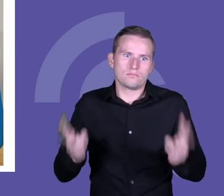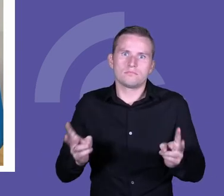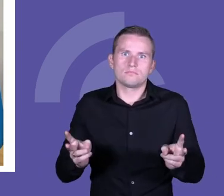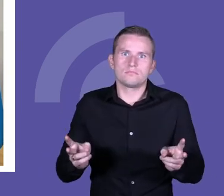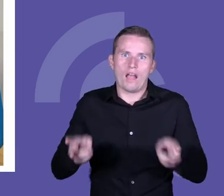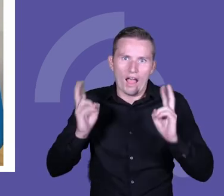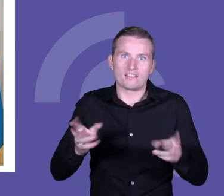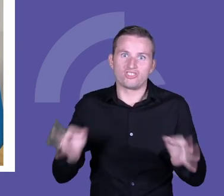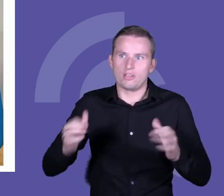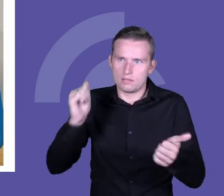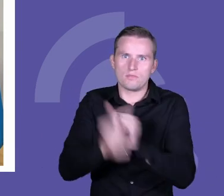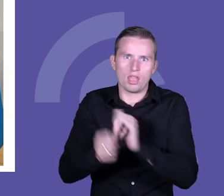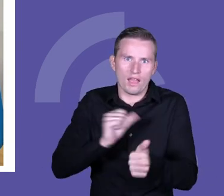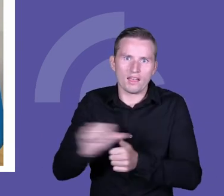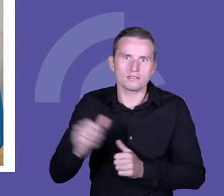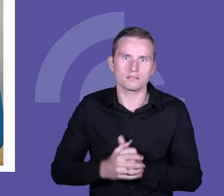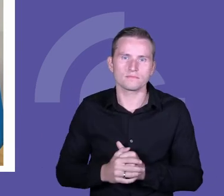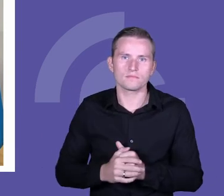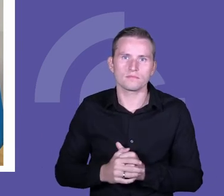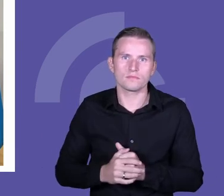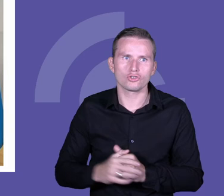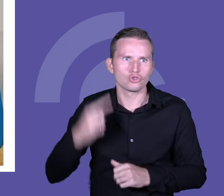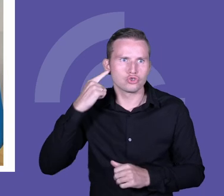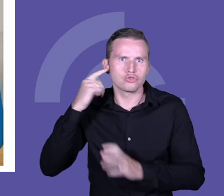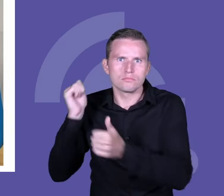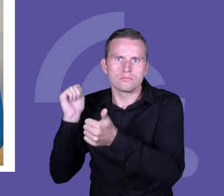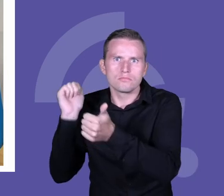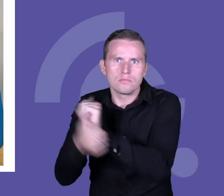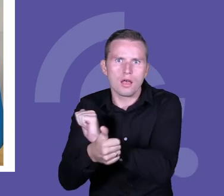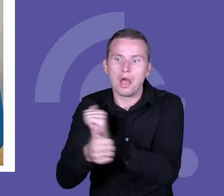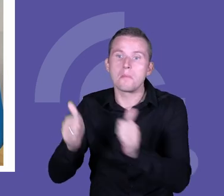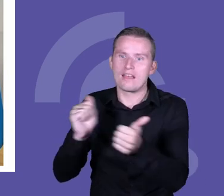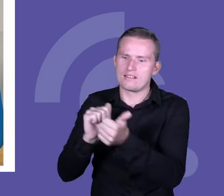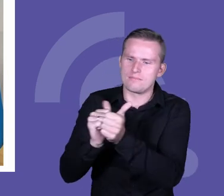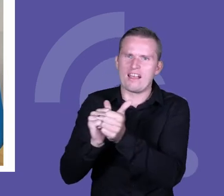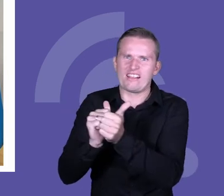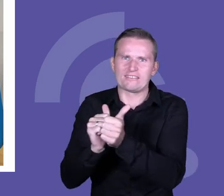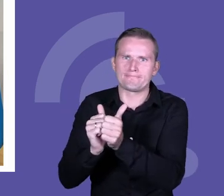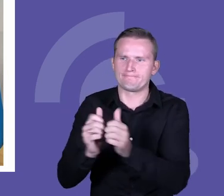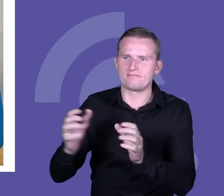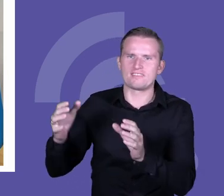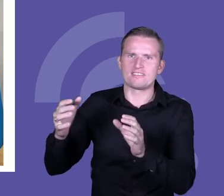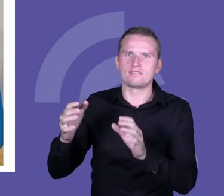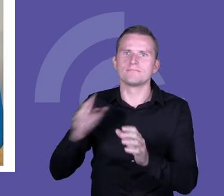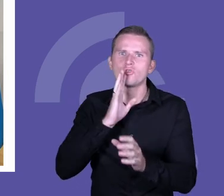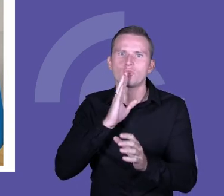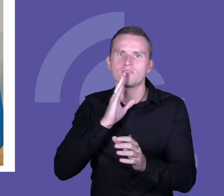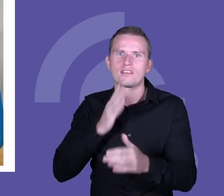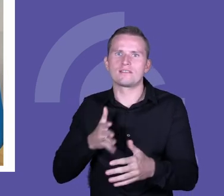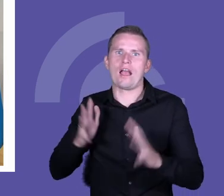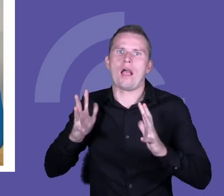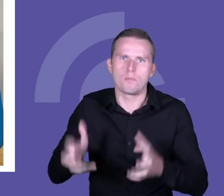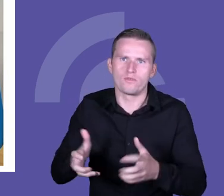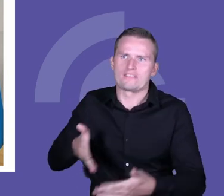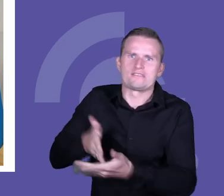zadziewa i nie wypieranie tego, bo to nie sprawi, to nie spowoduje, że w ogóle nie będzie zmiany, że nie